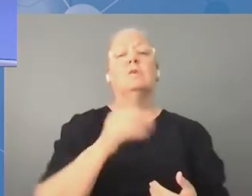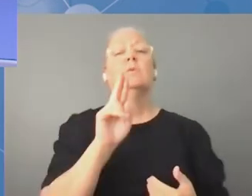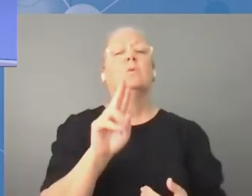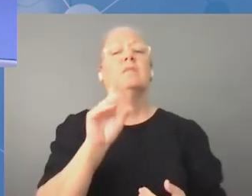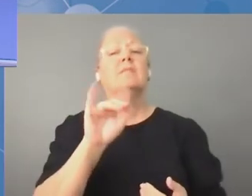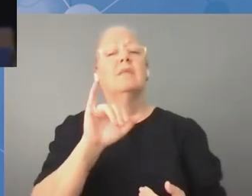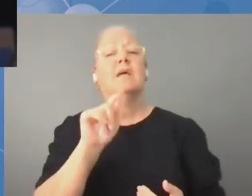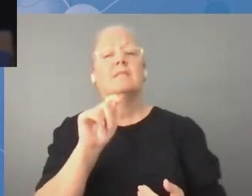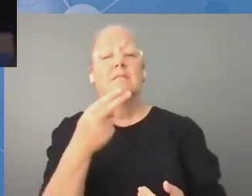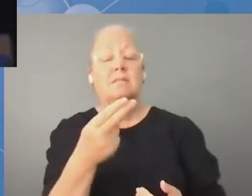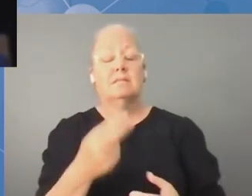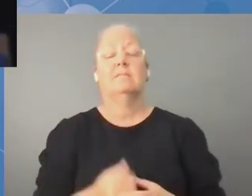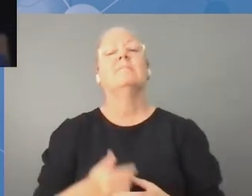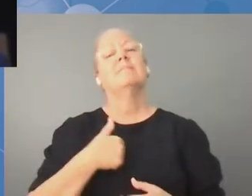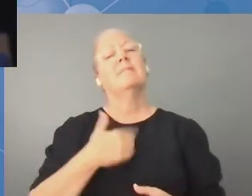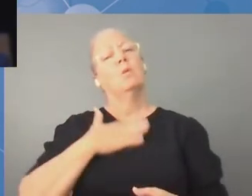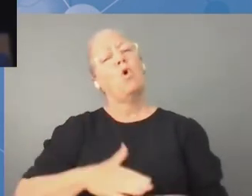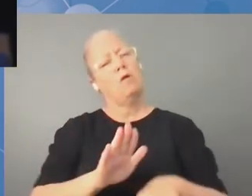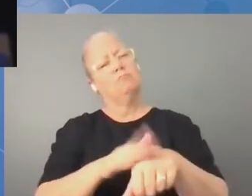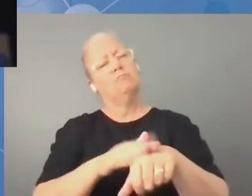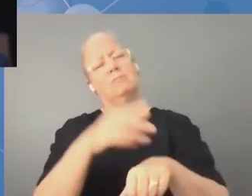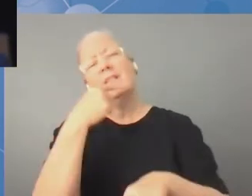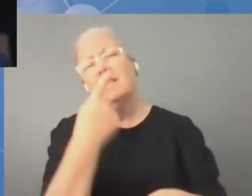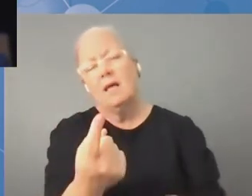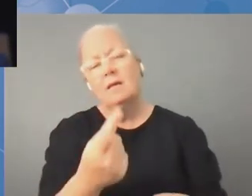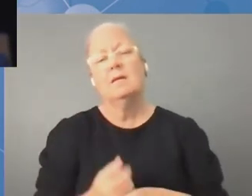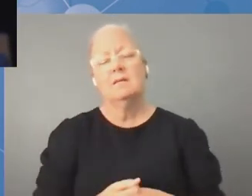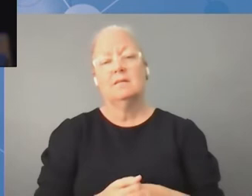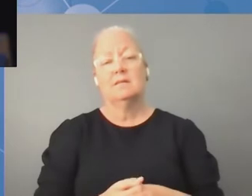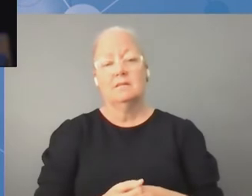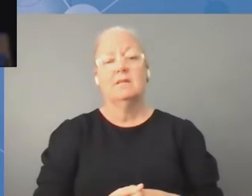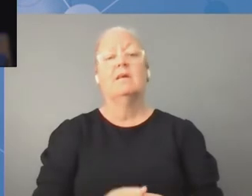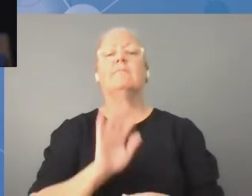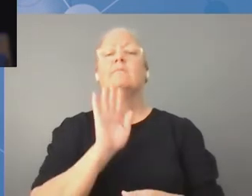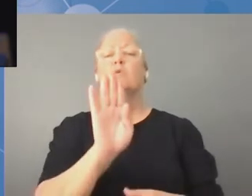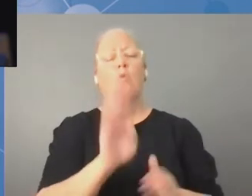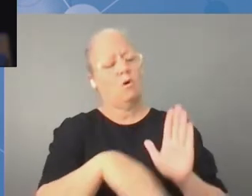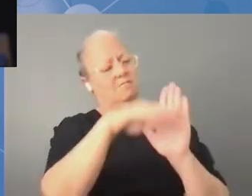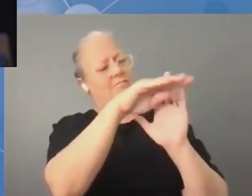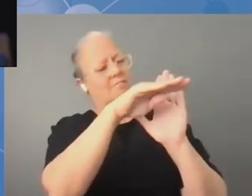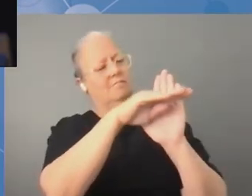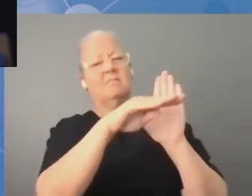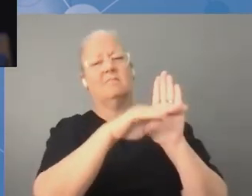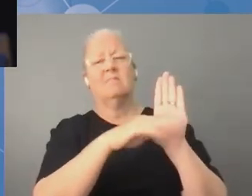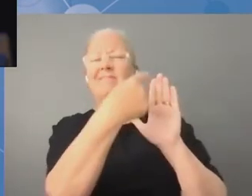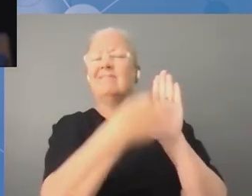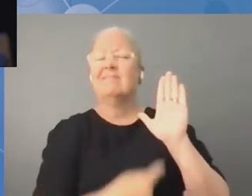bardzo udany. Moje pytanie, a zarazem komentarz jest taki. Myślę, że powinniśmy zrewidować